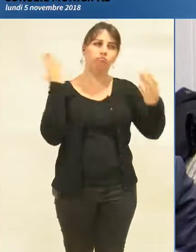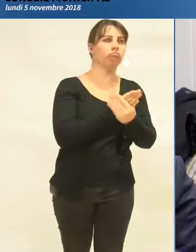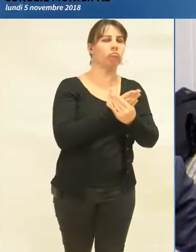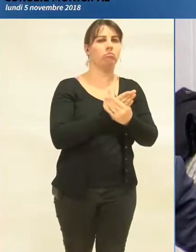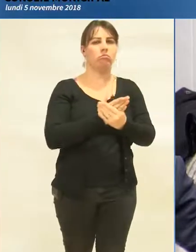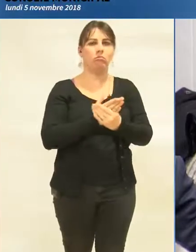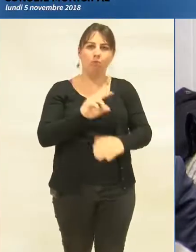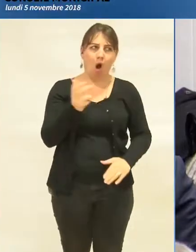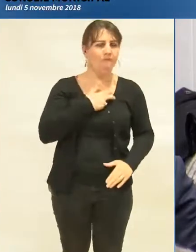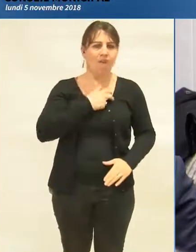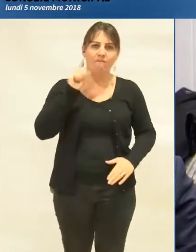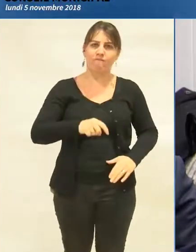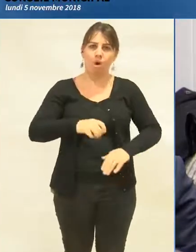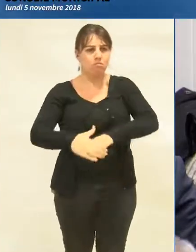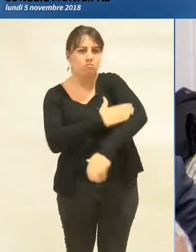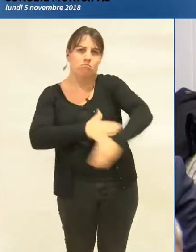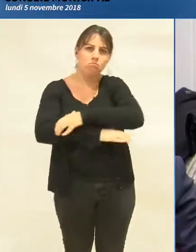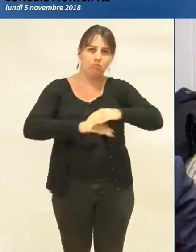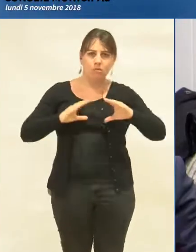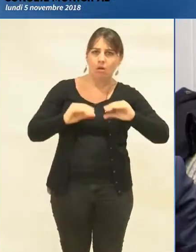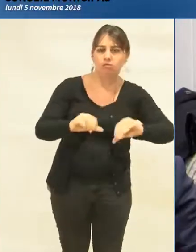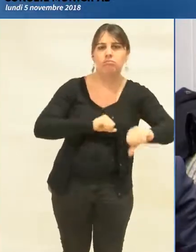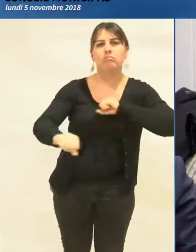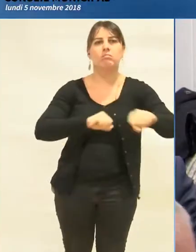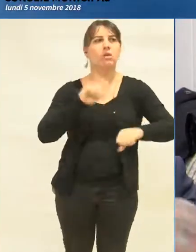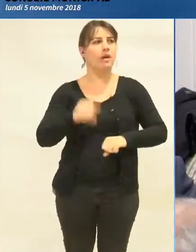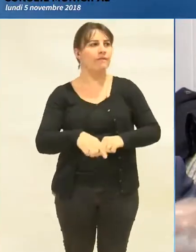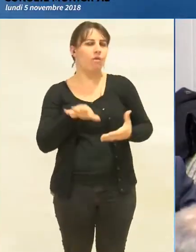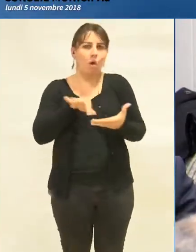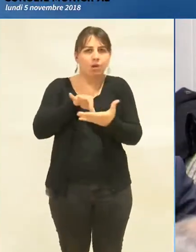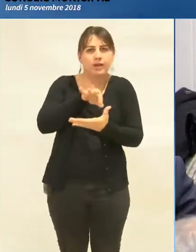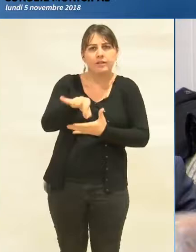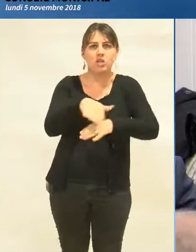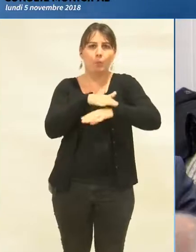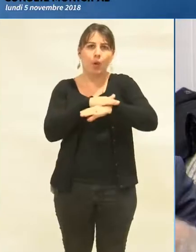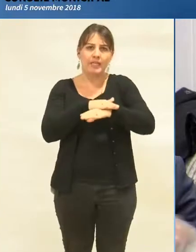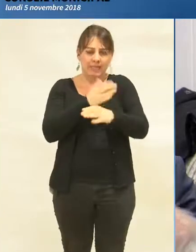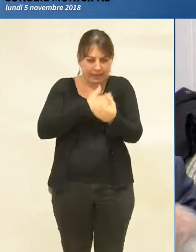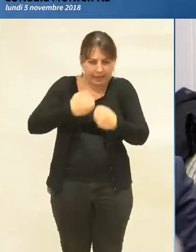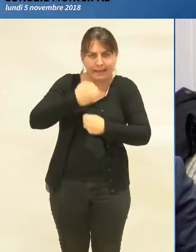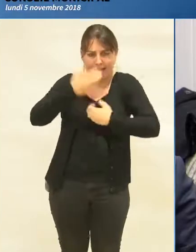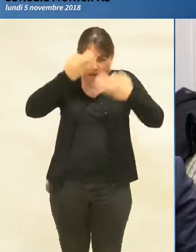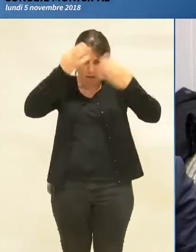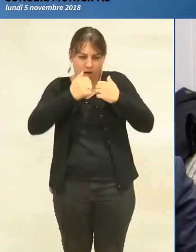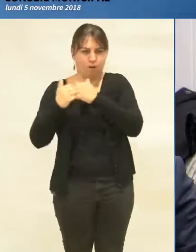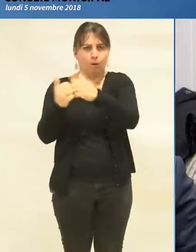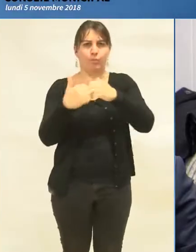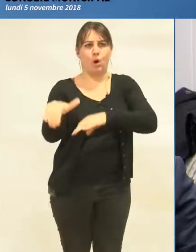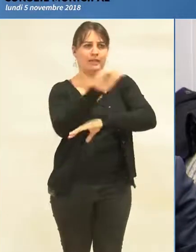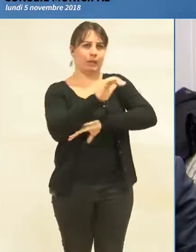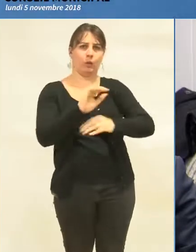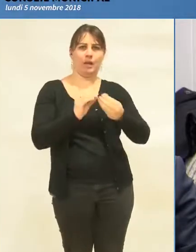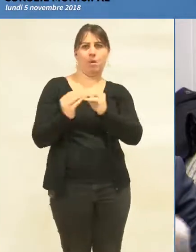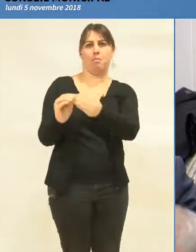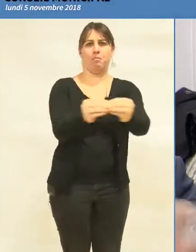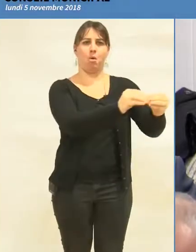pour toutes. Il est temps d'élaborer une stratégie politique pour lutter contre cette insécurité. J'ai donc lu